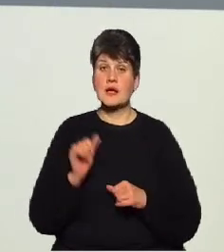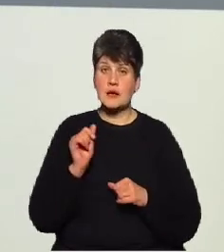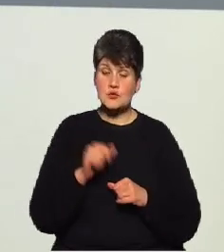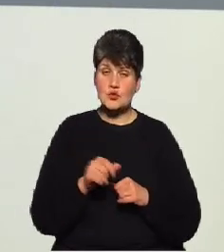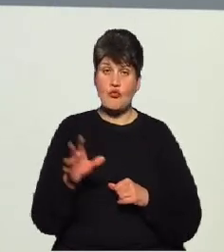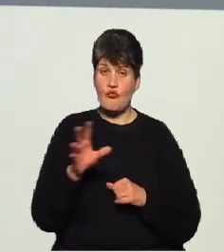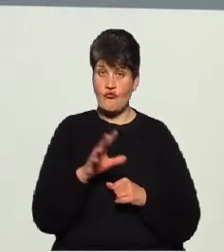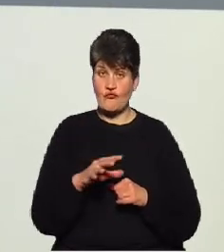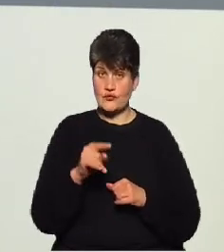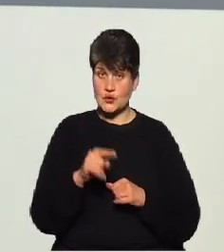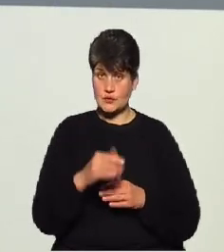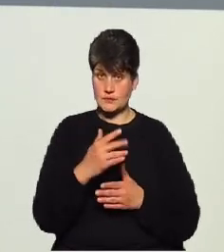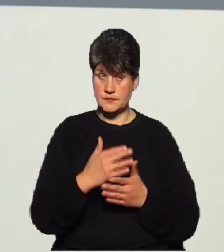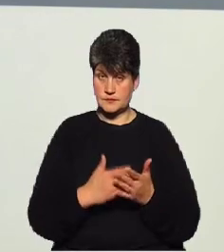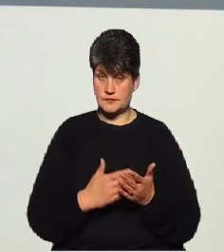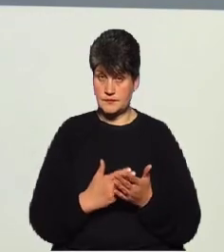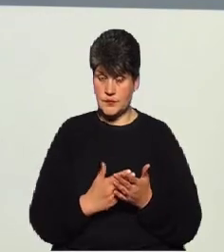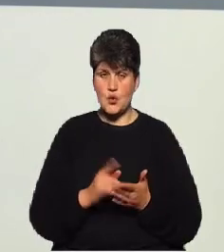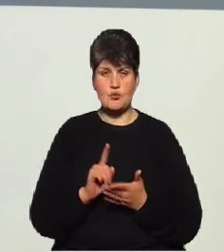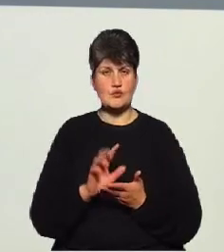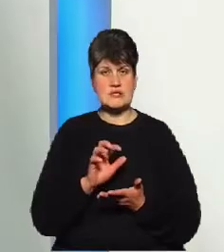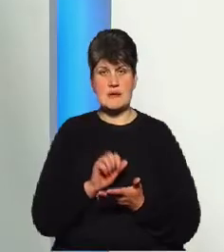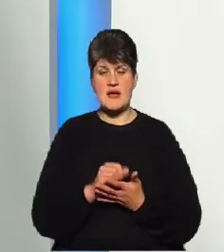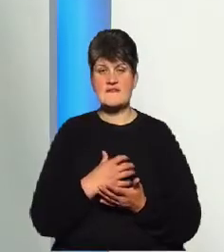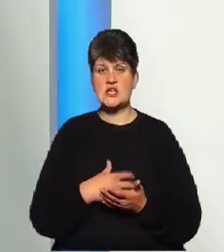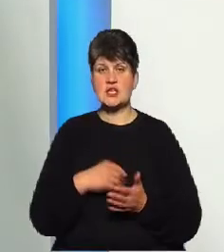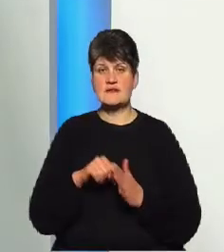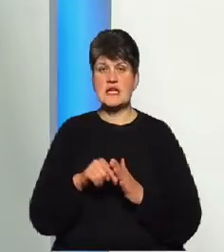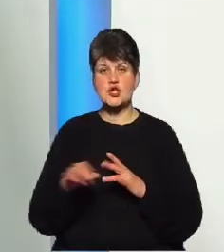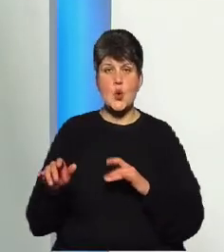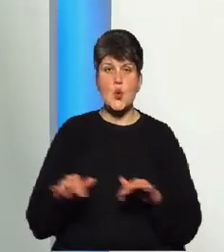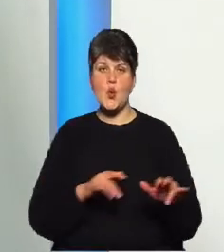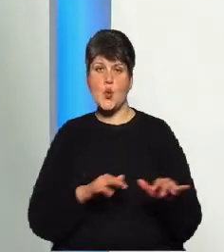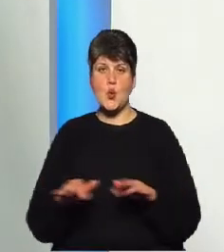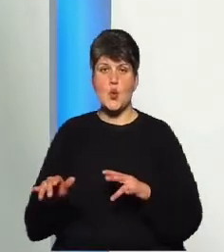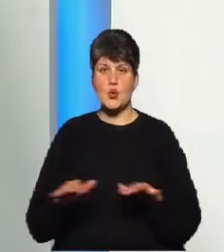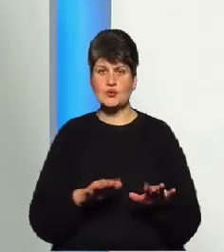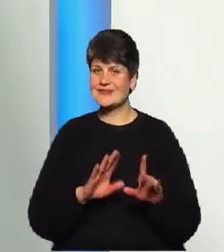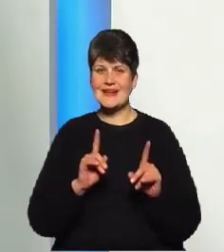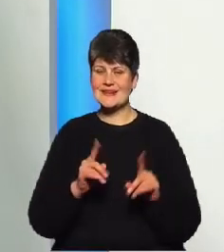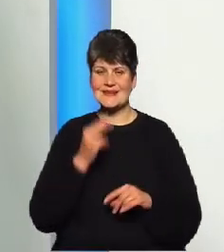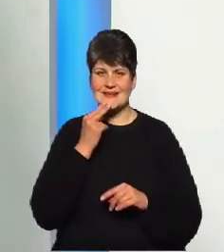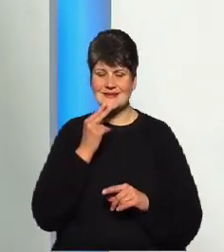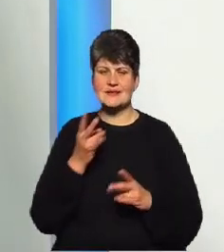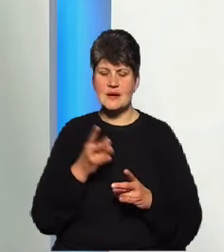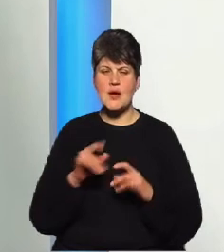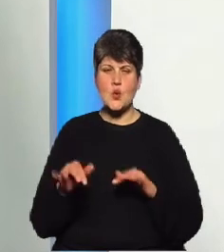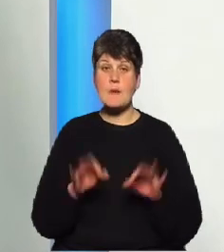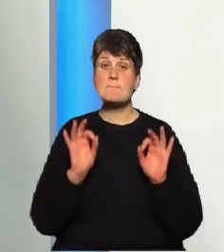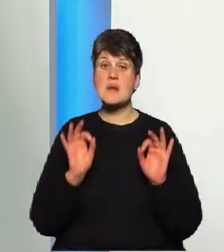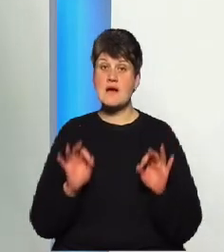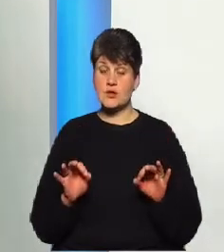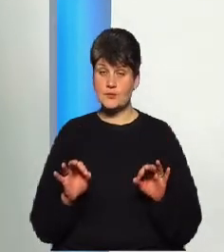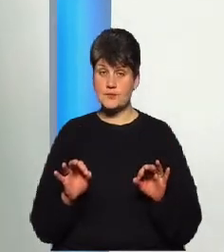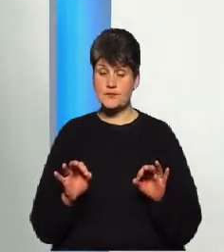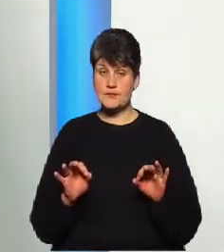обов'язково займає дуже важливе значення рух. Тобто не тільки їсти, а й рухатися, і правильно рухатися. Це мова йде не